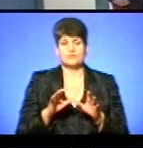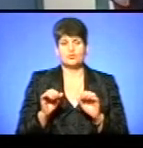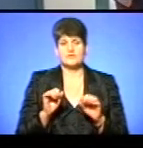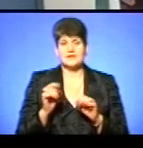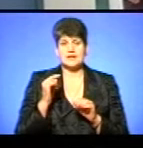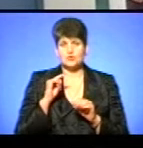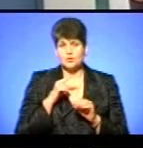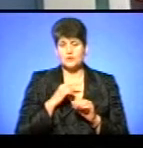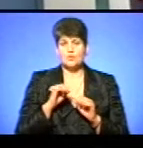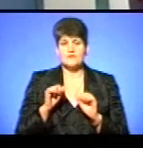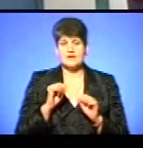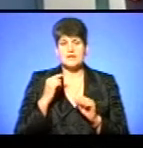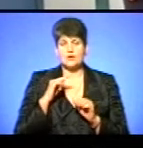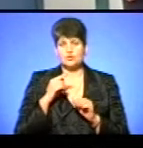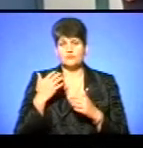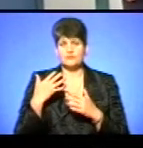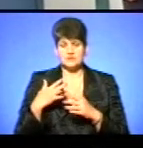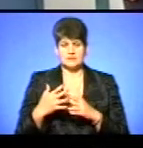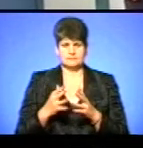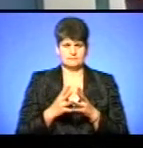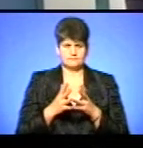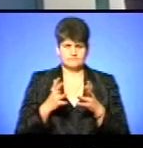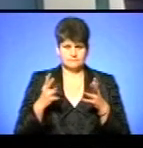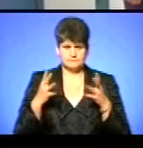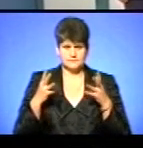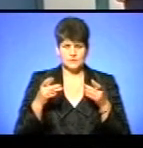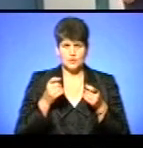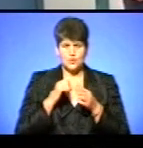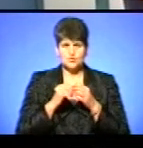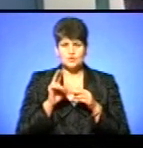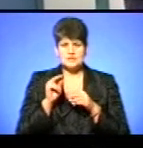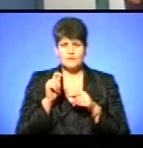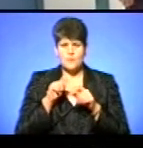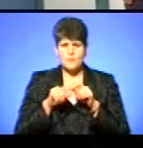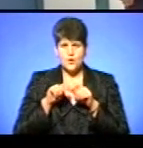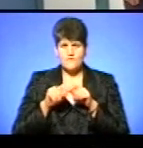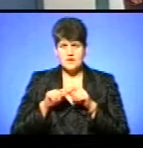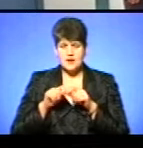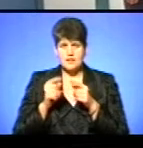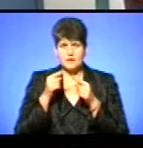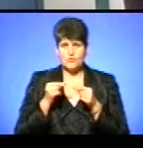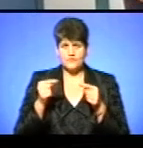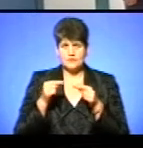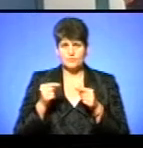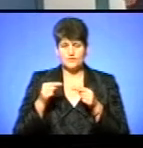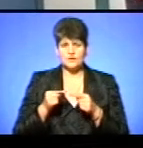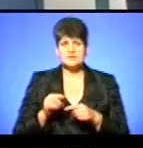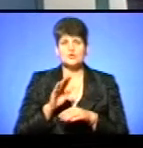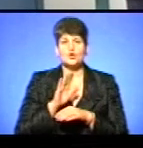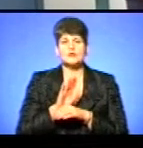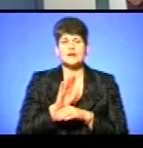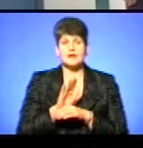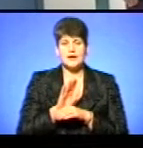економіки. У управління економіки вже достеменно, кожну цифру провіряли у відповідності до наказу, який